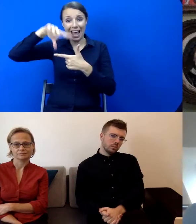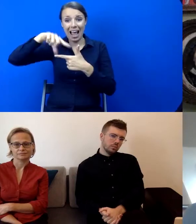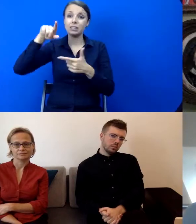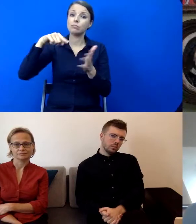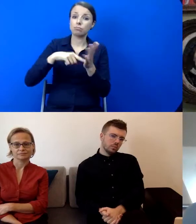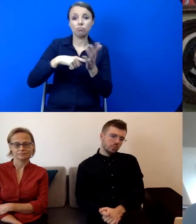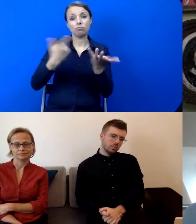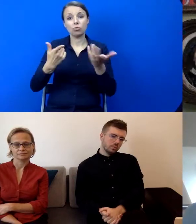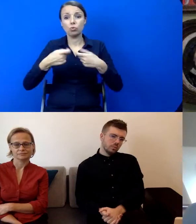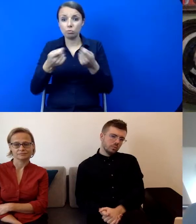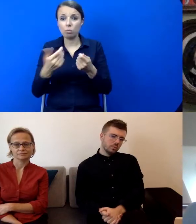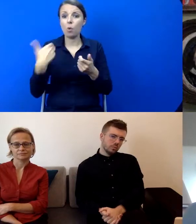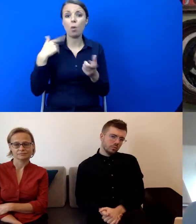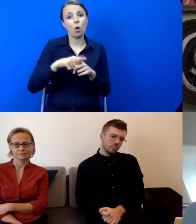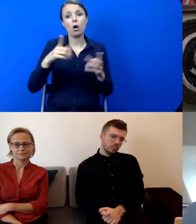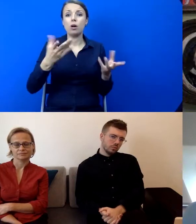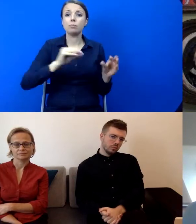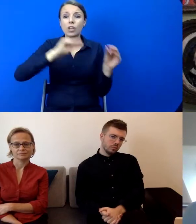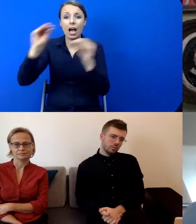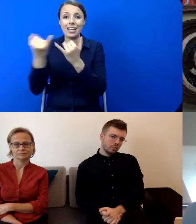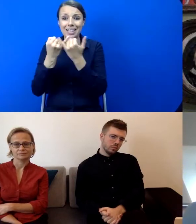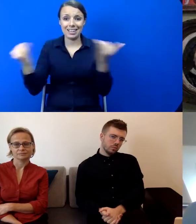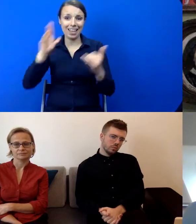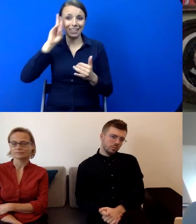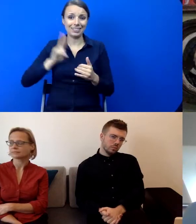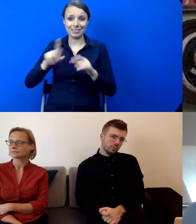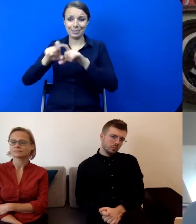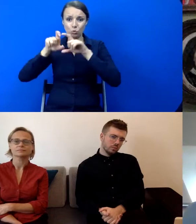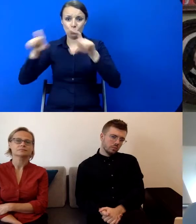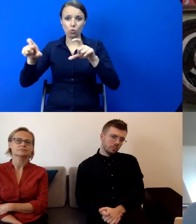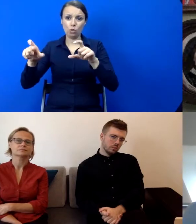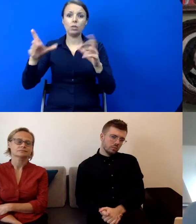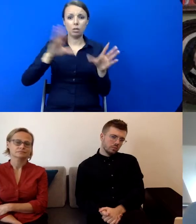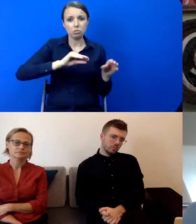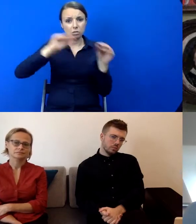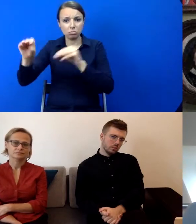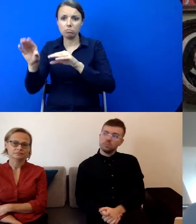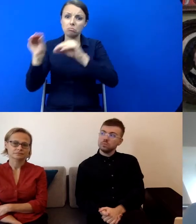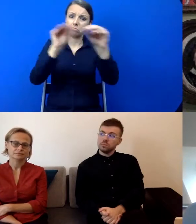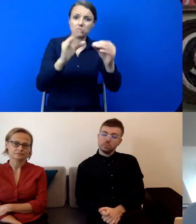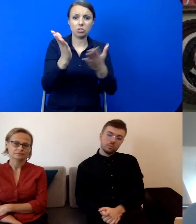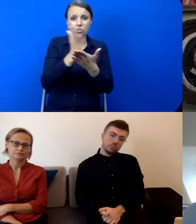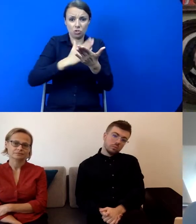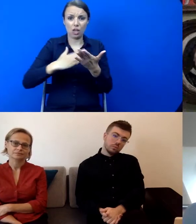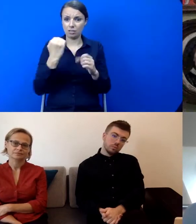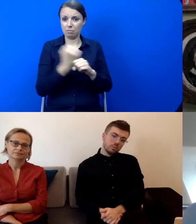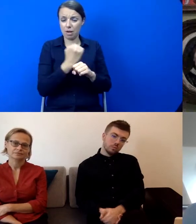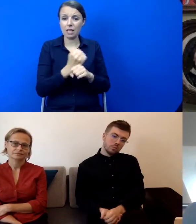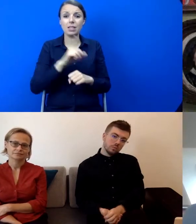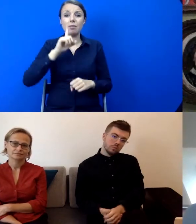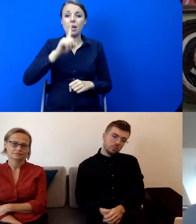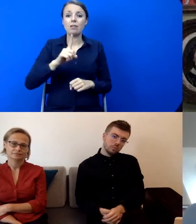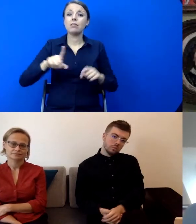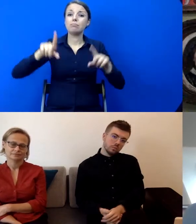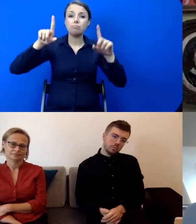Część prac też była przekazywana do innych, do innych instytucji. I rozpoczęto wielką pracę